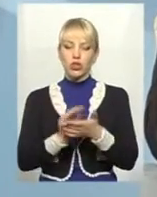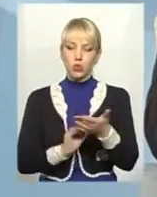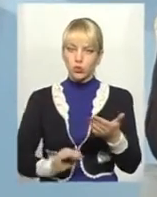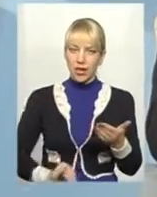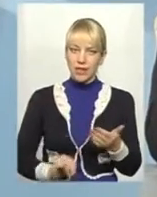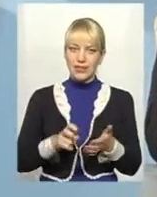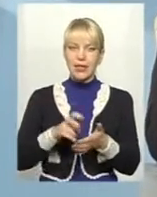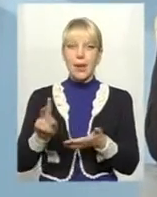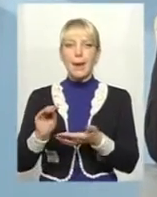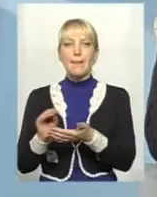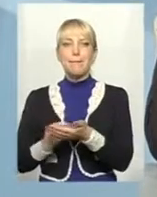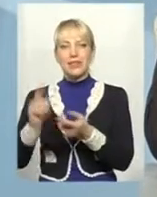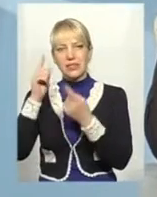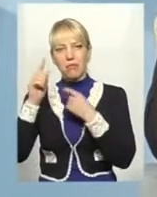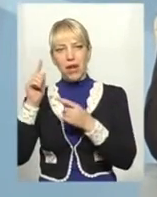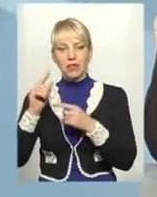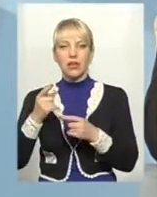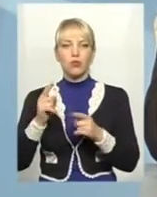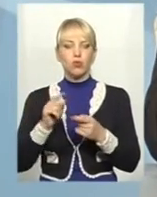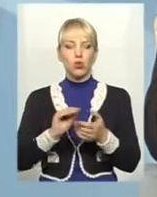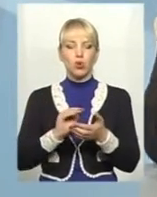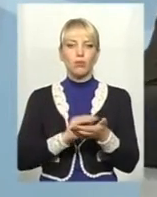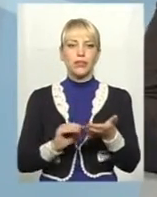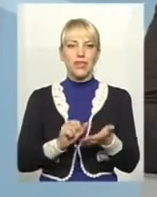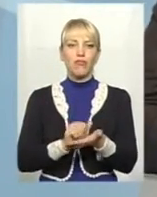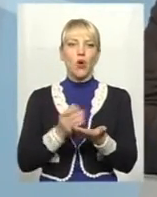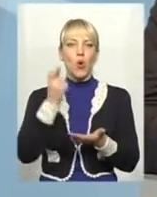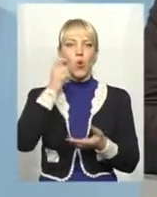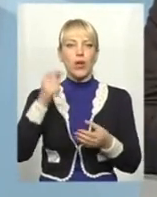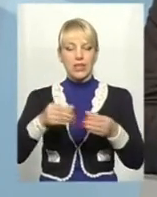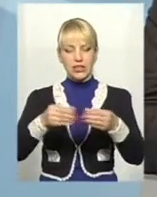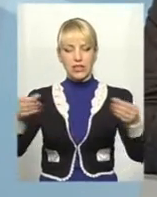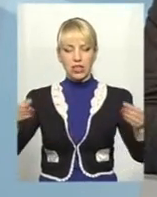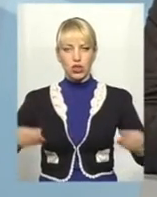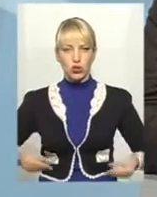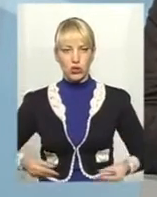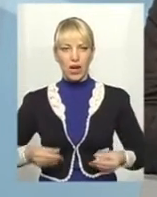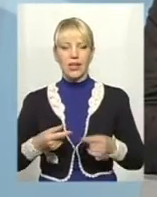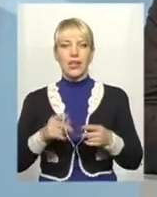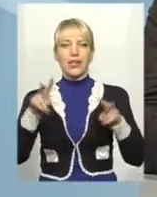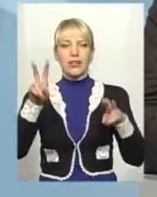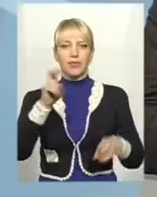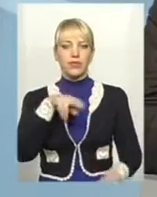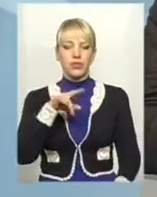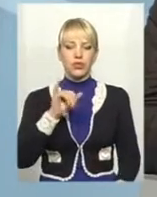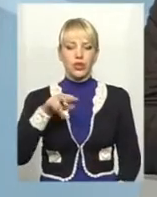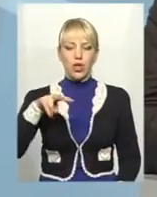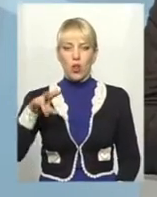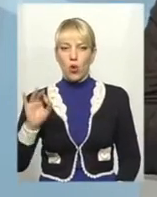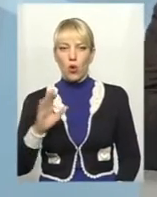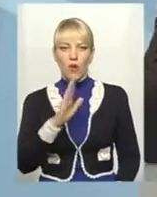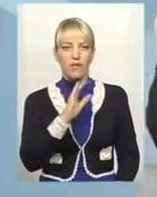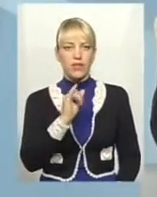тому що публікації писав в українському журналі «Діло та вісник», який тоді редагував, випускав Дмитро